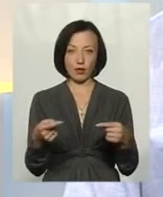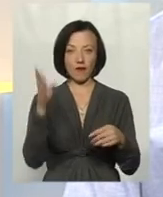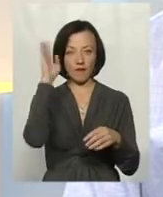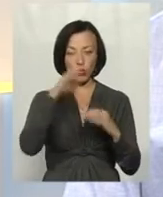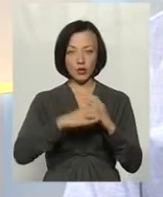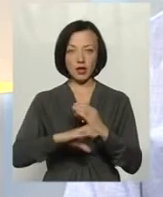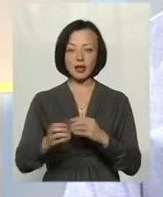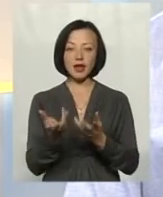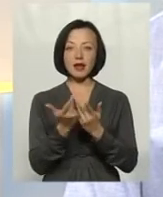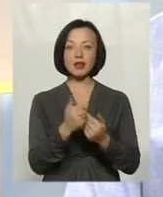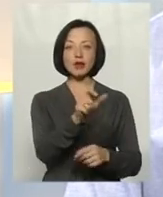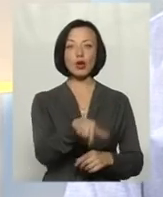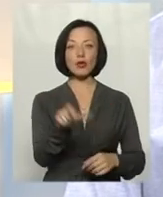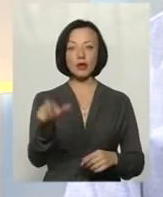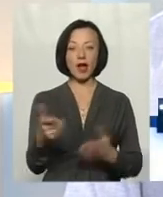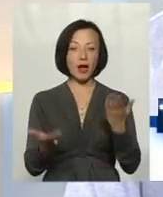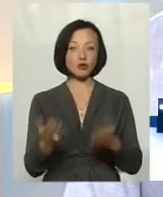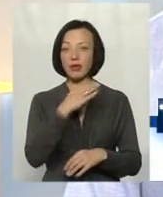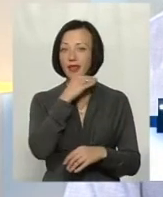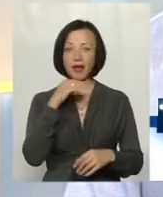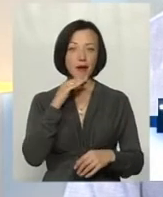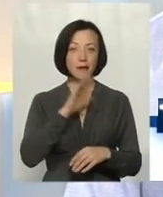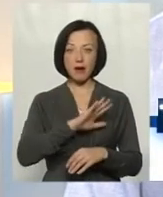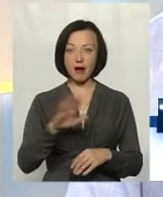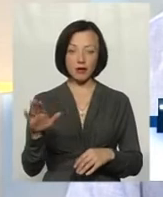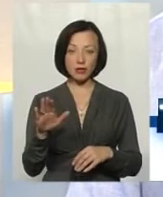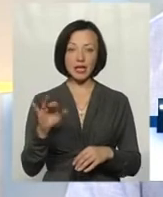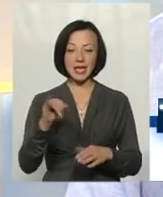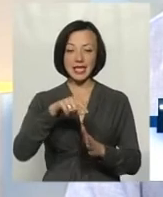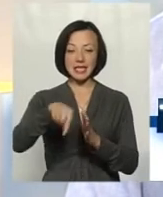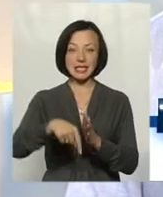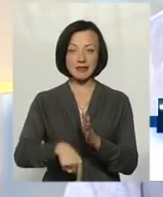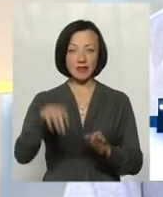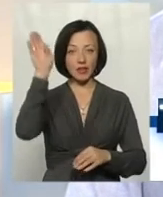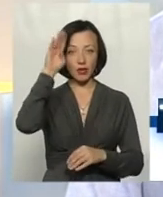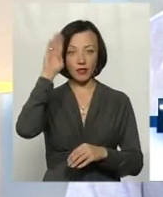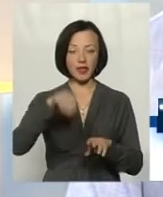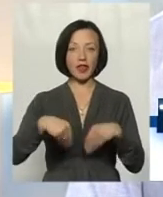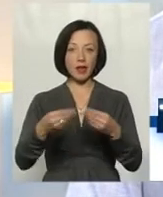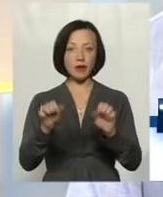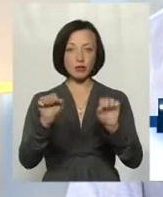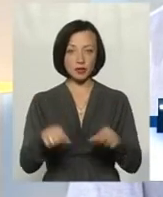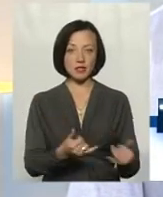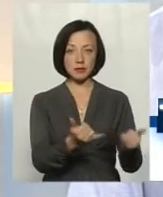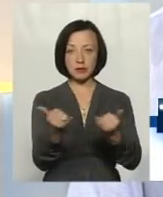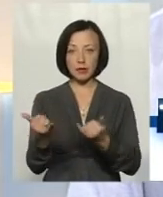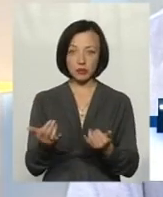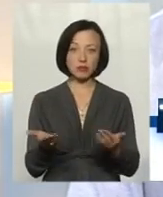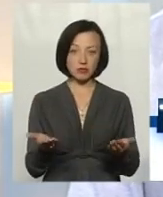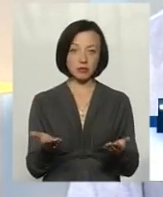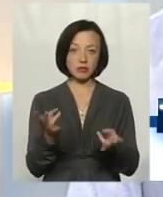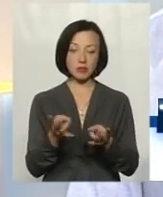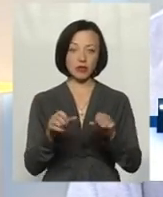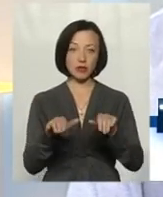Та кількість мешканців, якщо вона невелика, і той дебіт свердловин дає можливість забезпечити, то, звичайно, воно буде